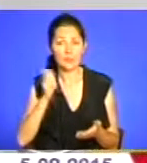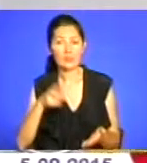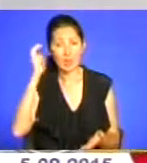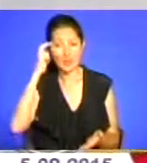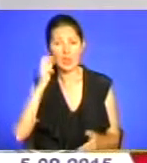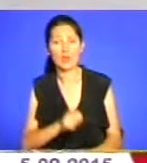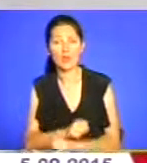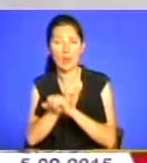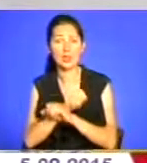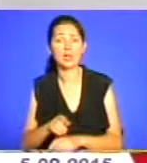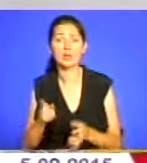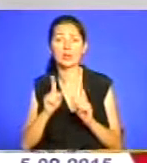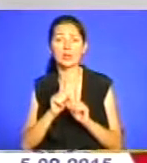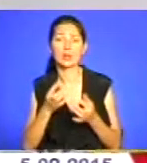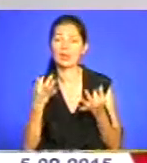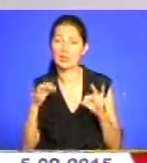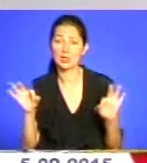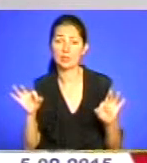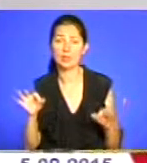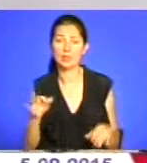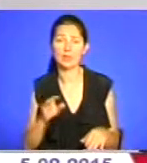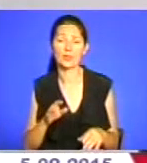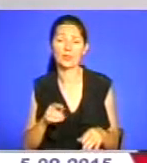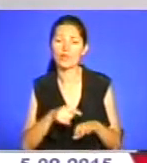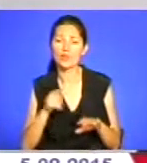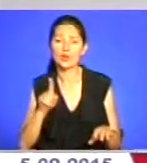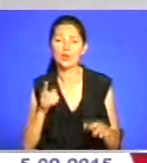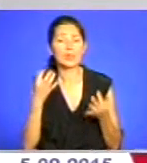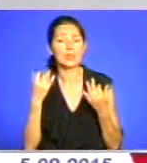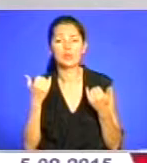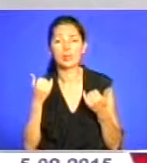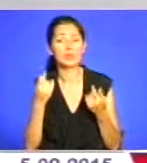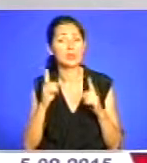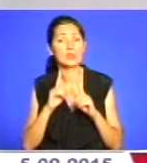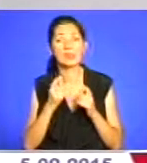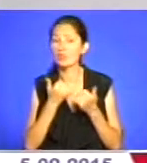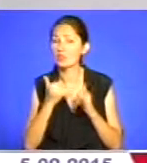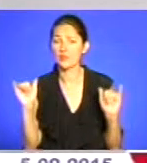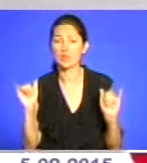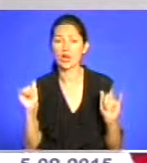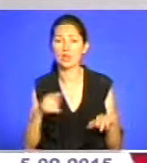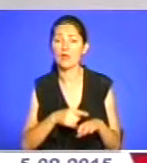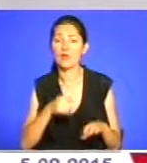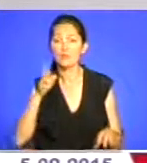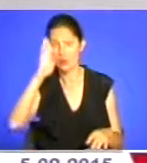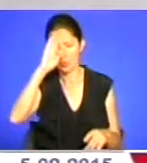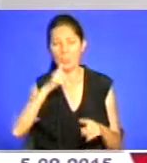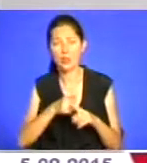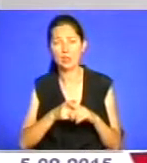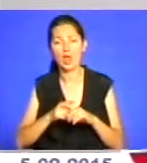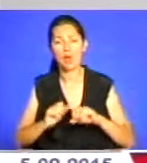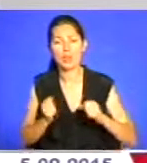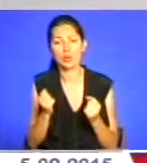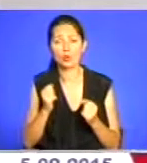Там зустрілася з наймолодшим героєм Небесної сотні Назарієм Войтовичем. Коли студентська революція переросла в революцію гідності, їздила і на